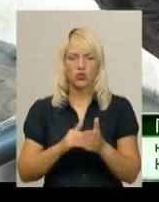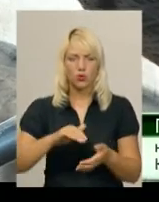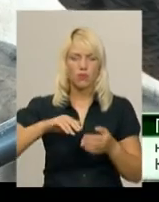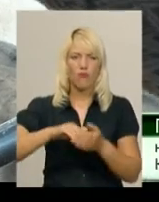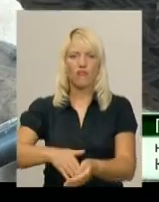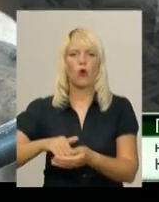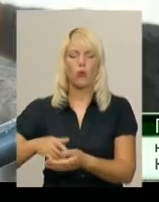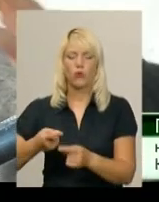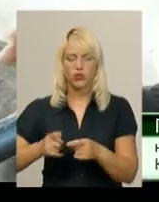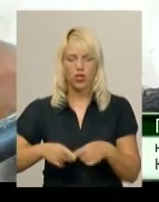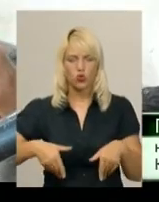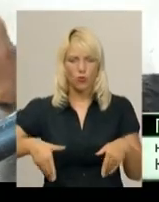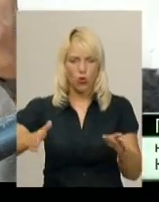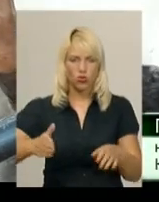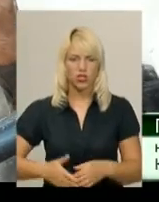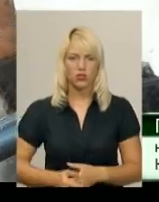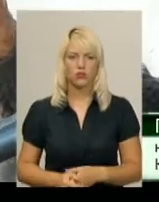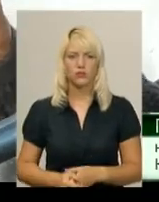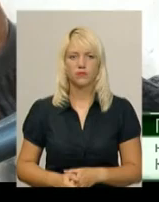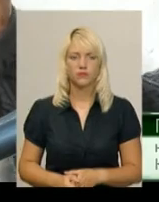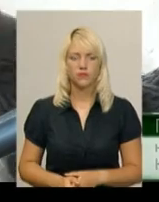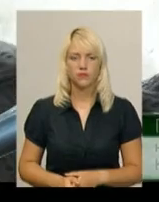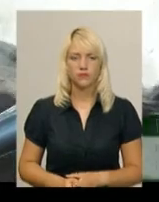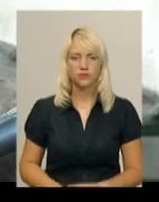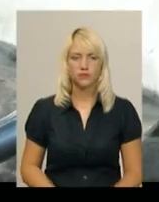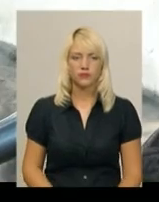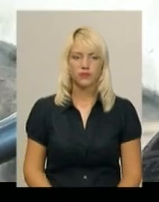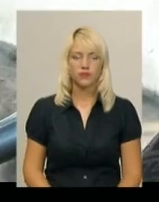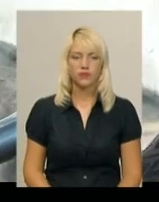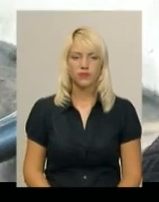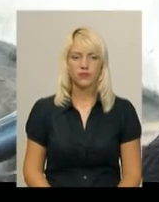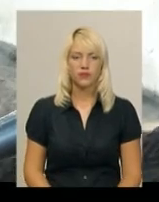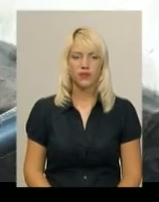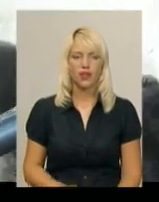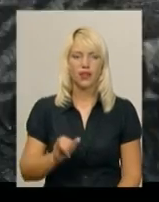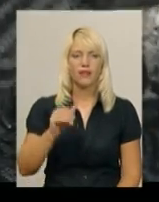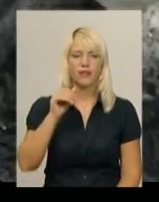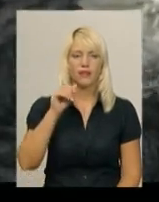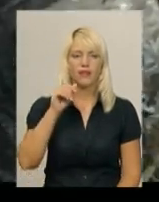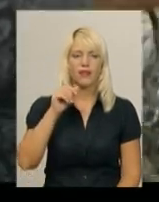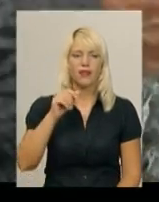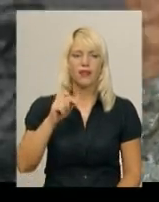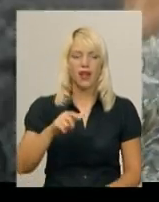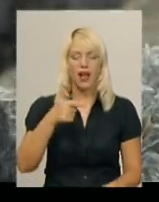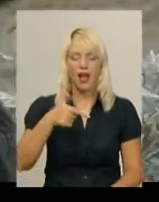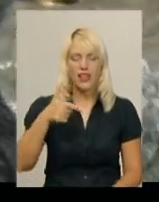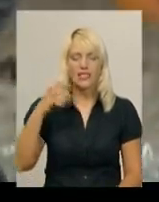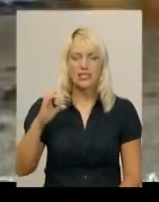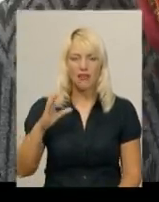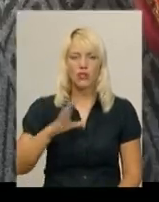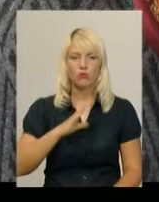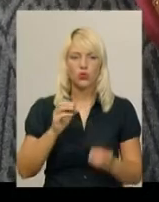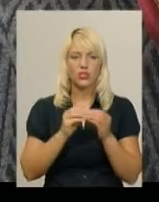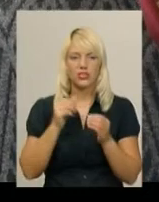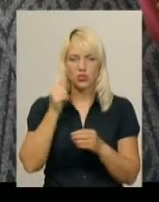участку, буто так, і дядькова хата. Коли Ганні Саєю не було років